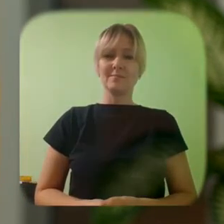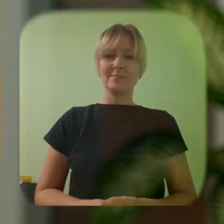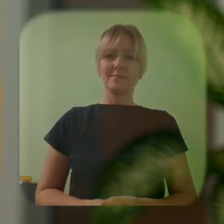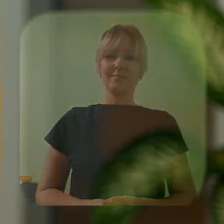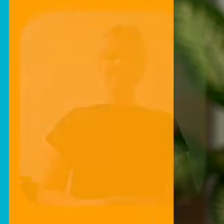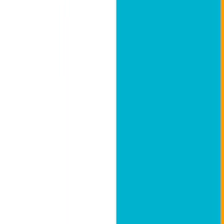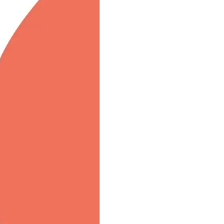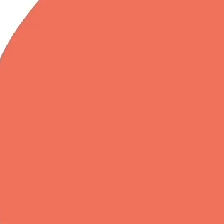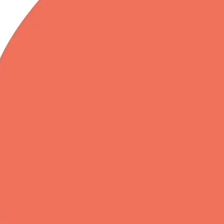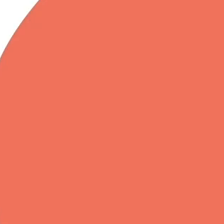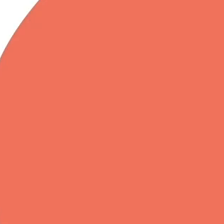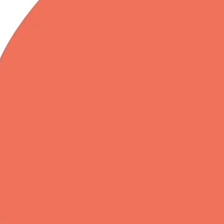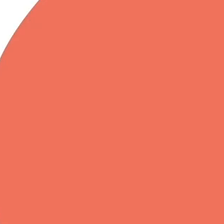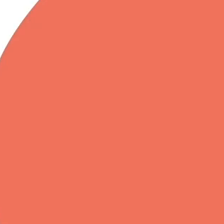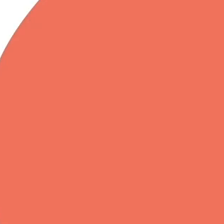de aceleași drepturi.